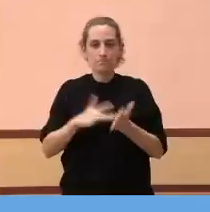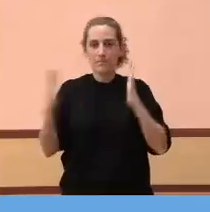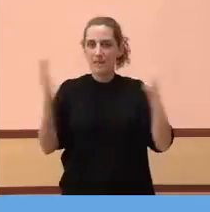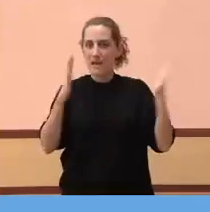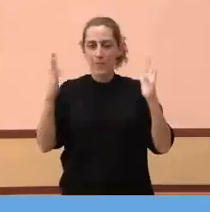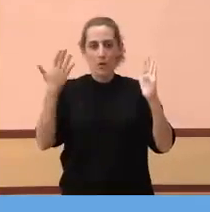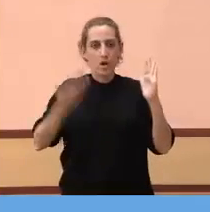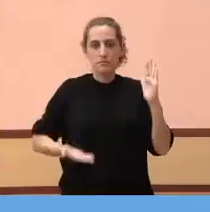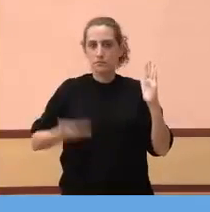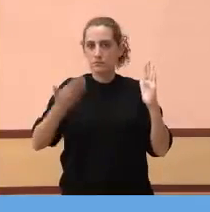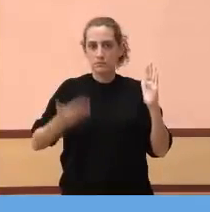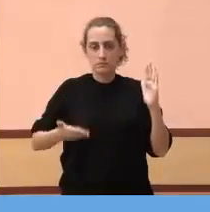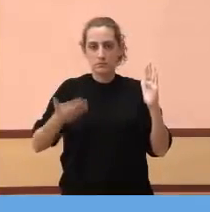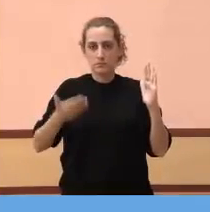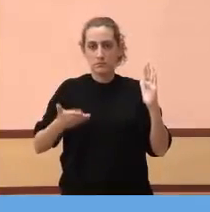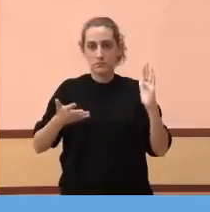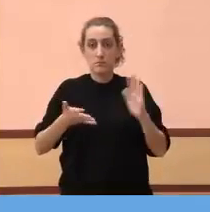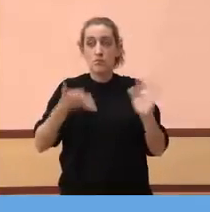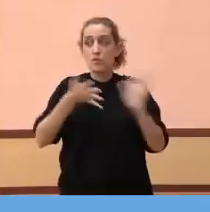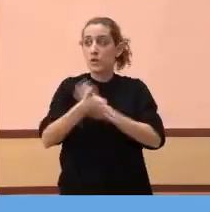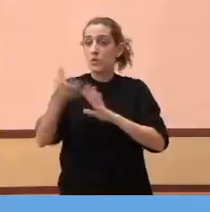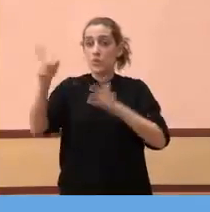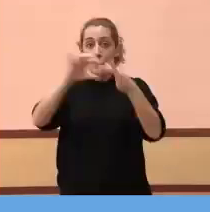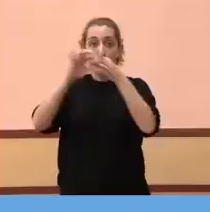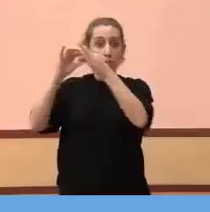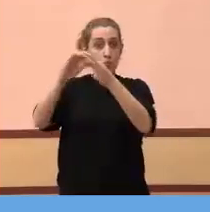crucials, i potser diran, escolti'm,